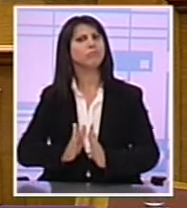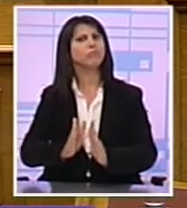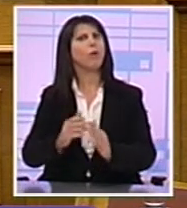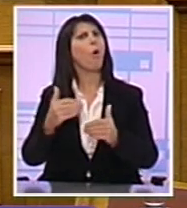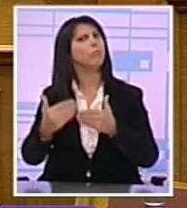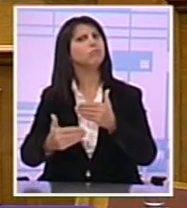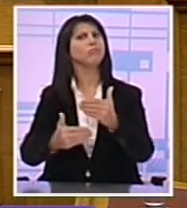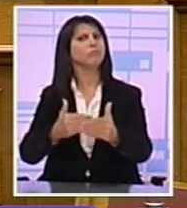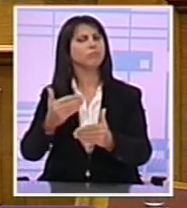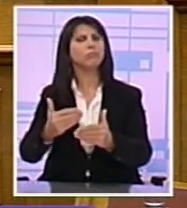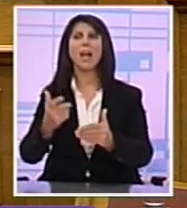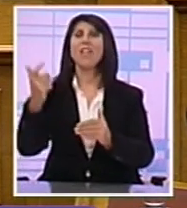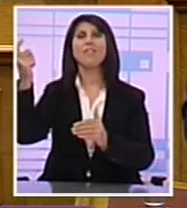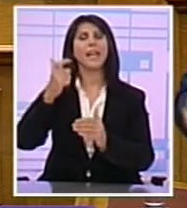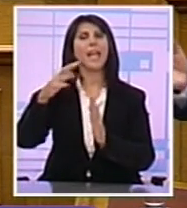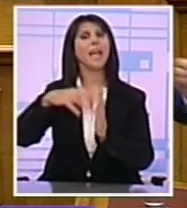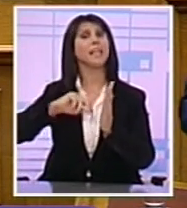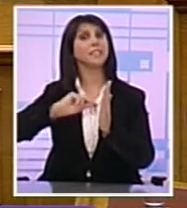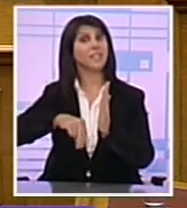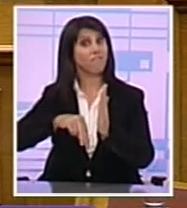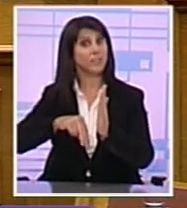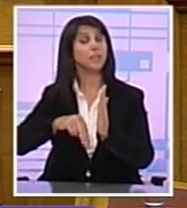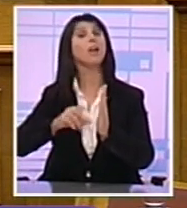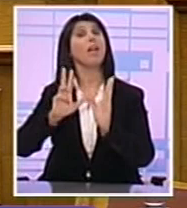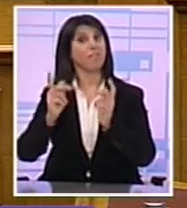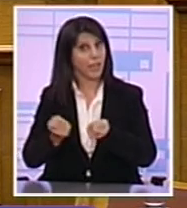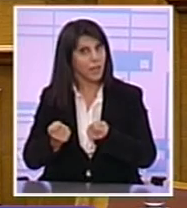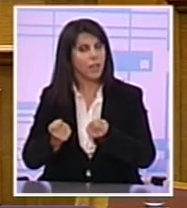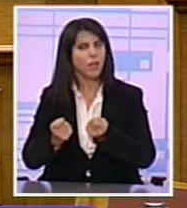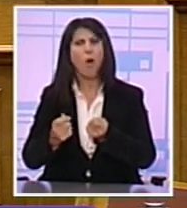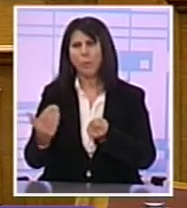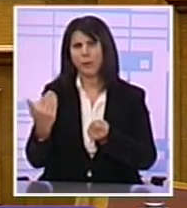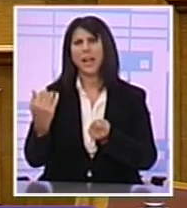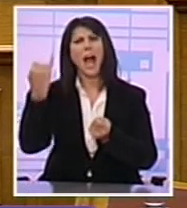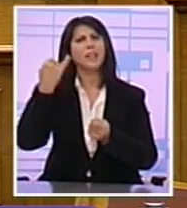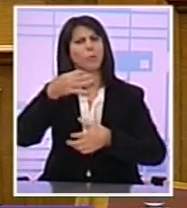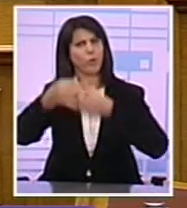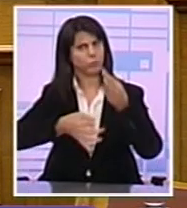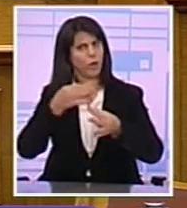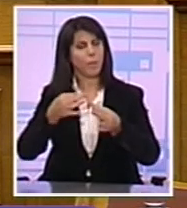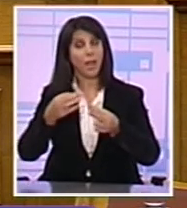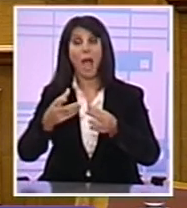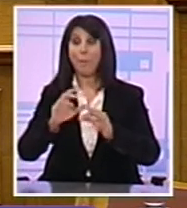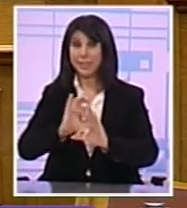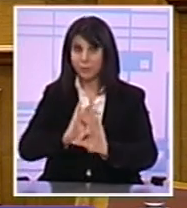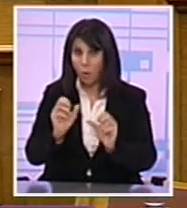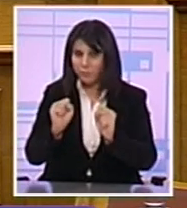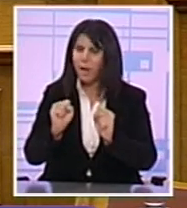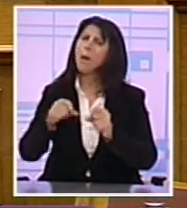εφαρμογή της δανειακής σύμβασης Όπως σας τα ανέλησε και ο αντιπρόεδρος πριν από λίγο Και μετά βεβαίως να πάμε σε εκλογική διαδικασία